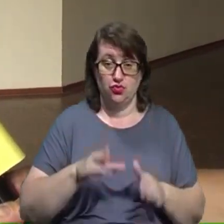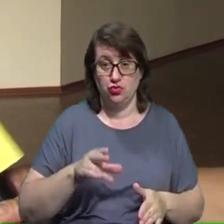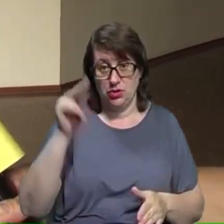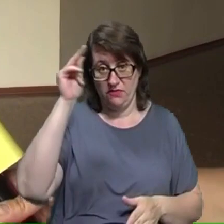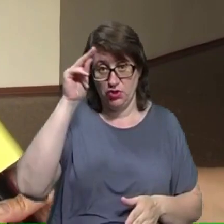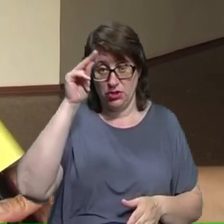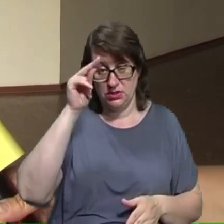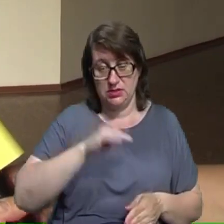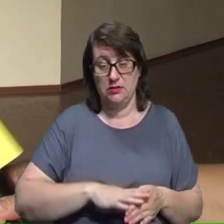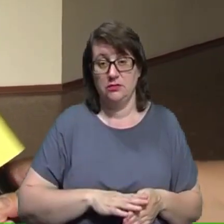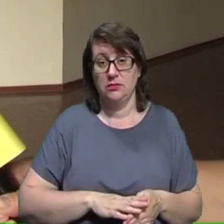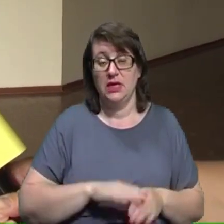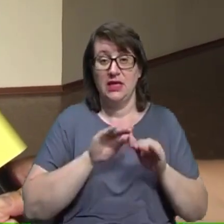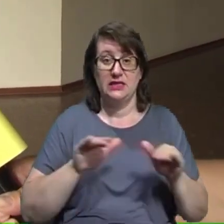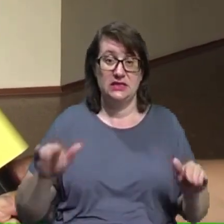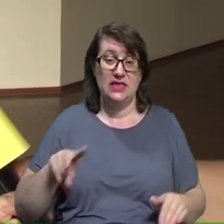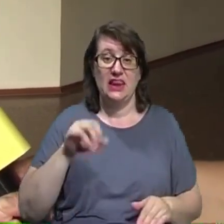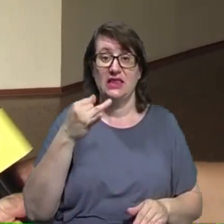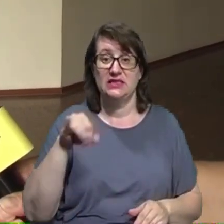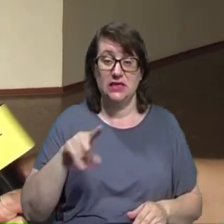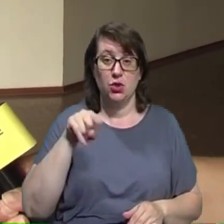діти ліцею номер 25.